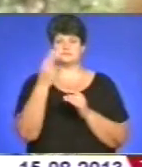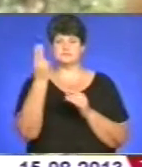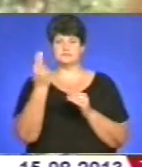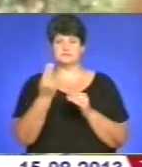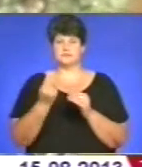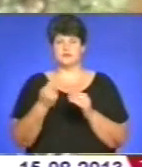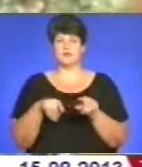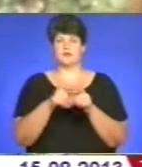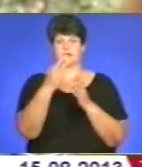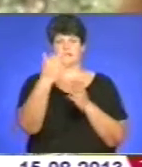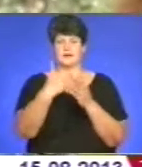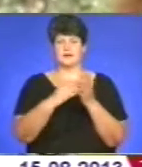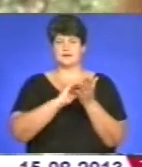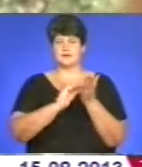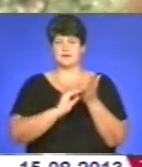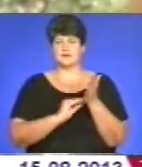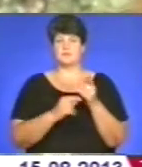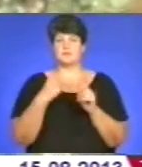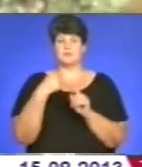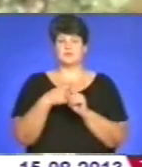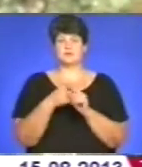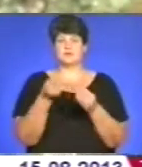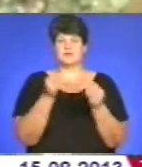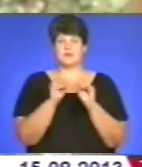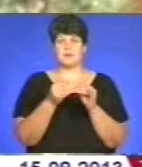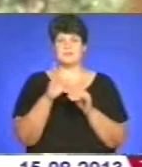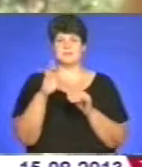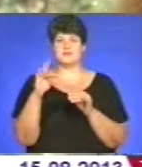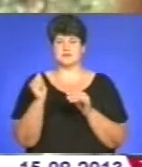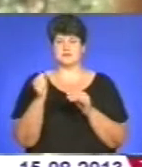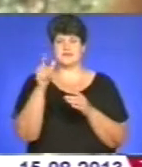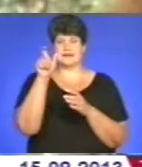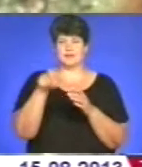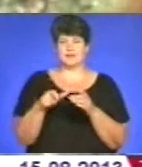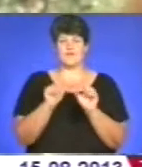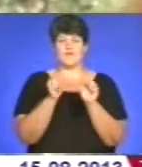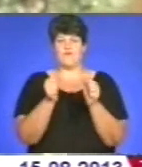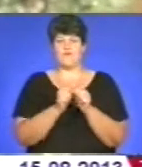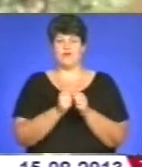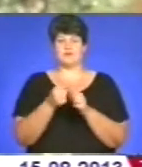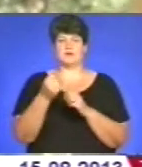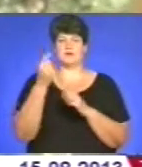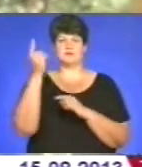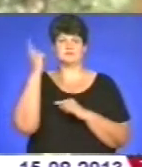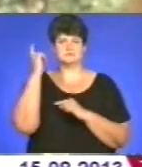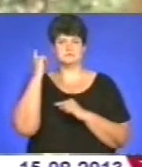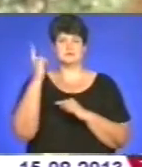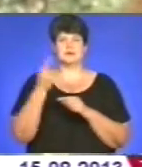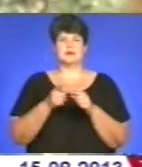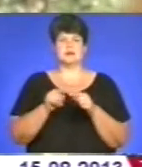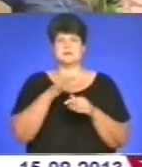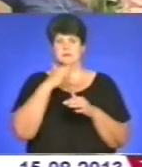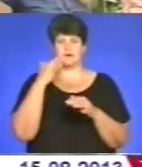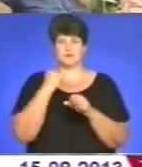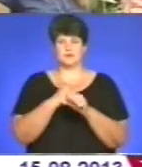тексту. Плюс обкладинка, відповідно, бісерні закладки, оформлення під давньоруське. Це дуже багато